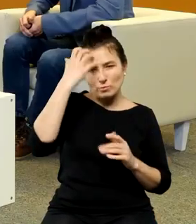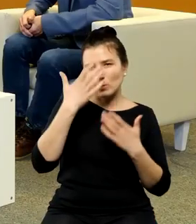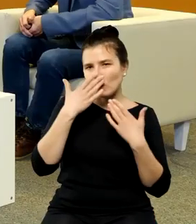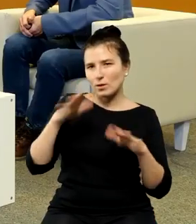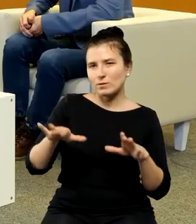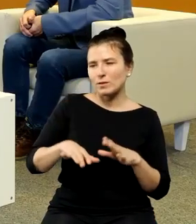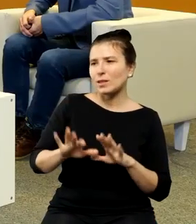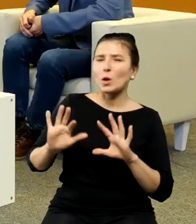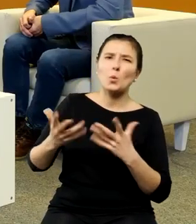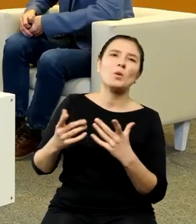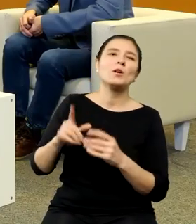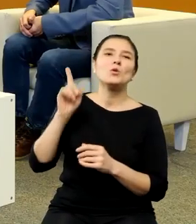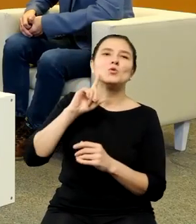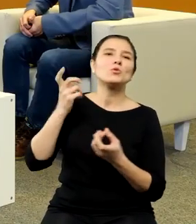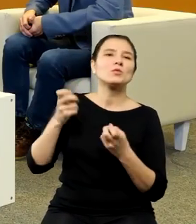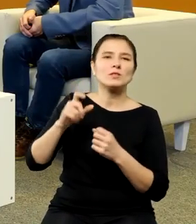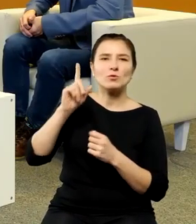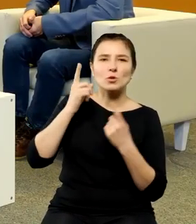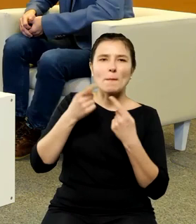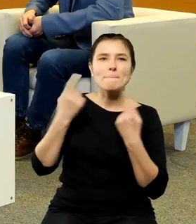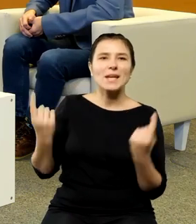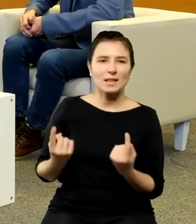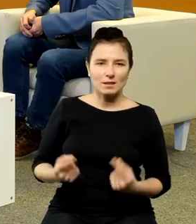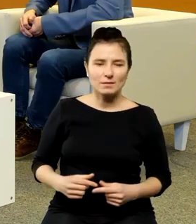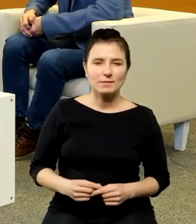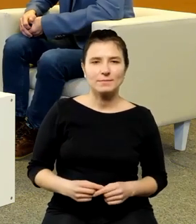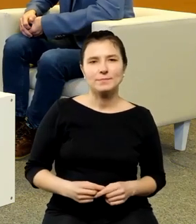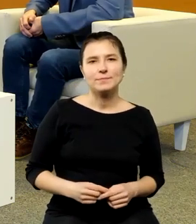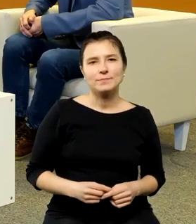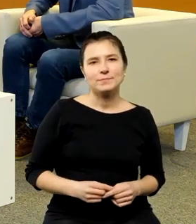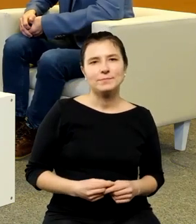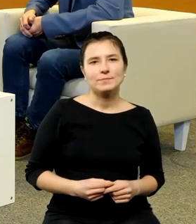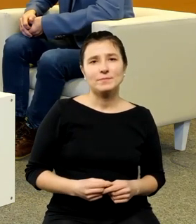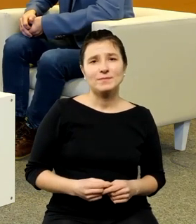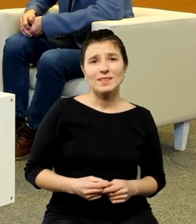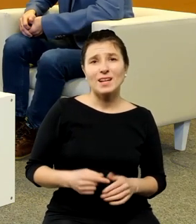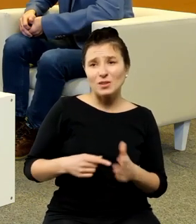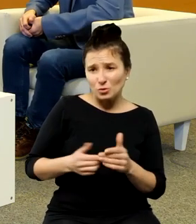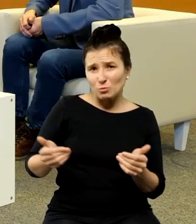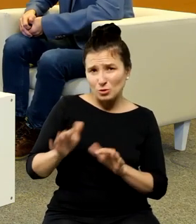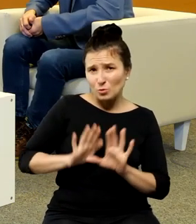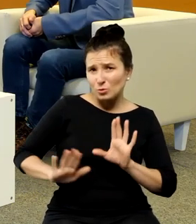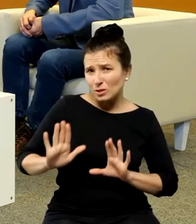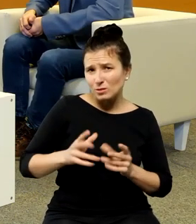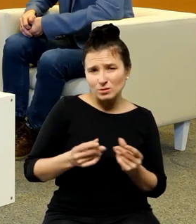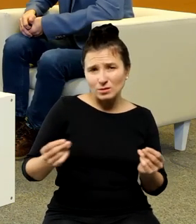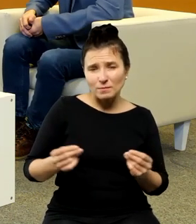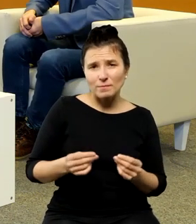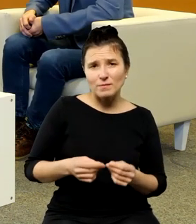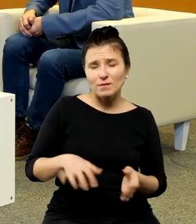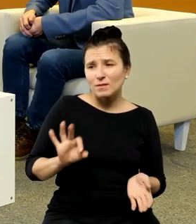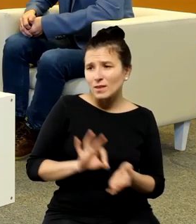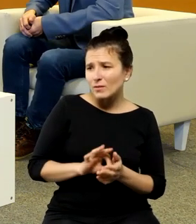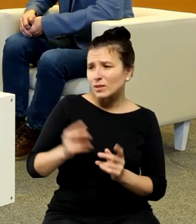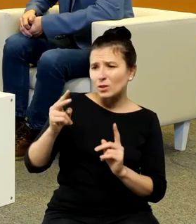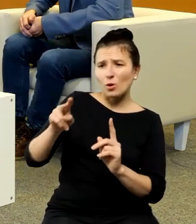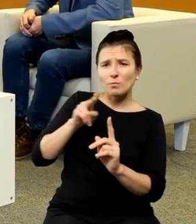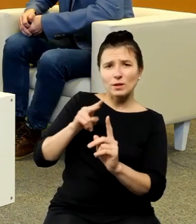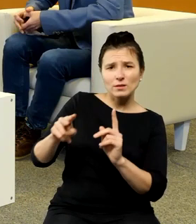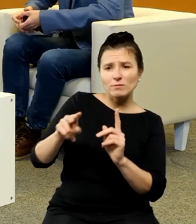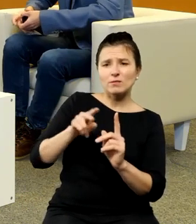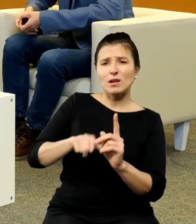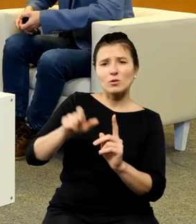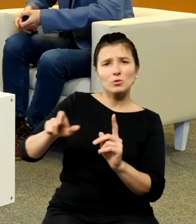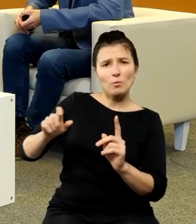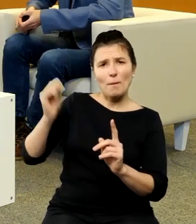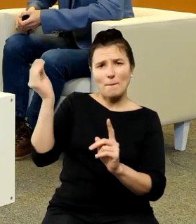stworzone my ale ale nie da się przed tym uciec nawet nawet chłodnym akademickim badaczom